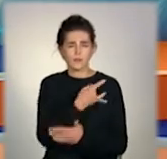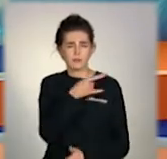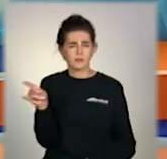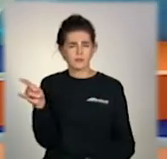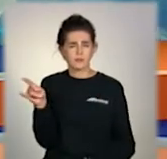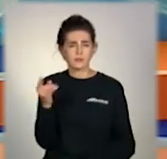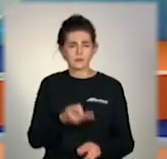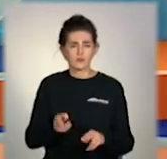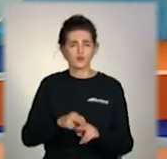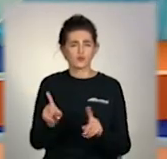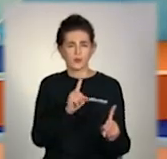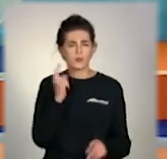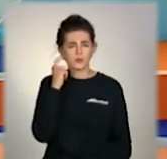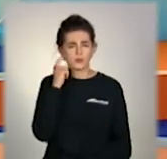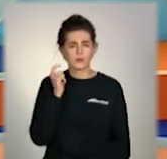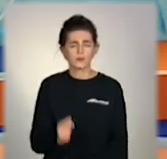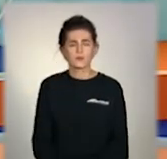І ось що почув.